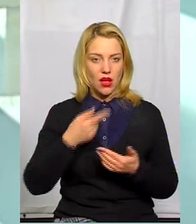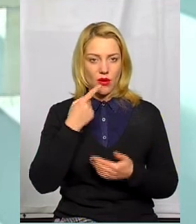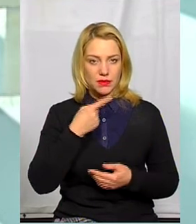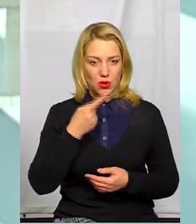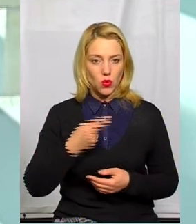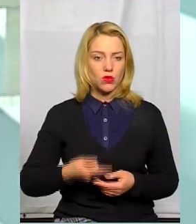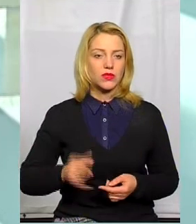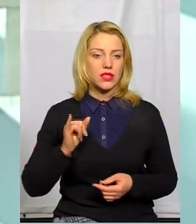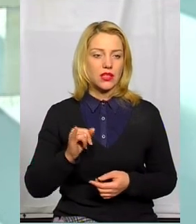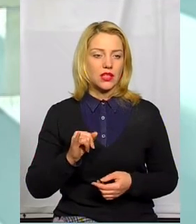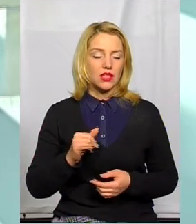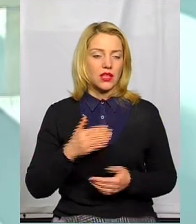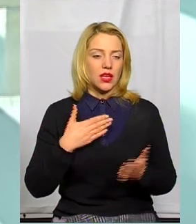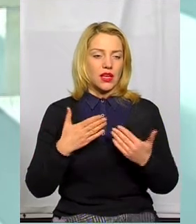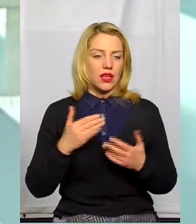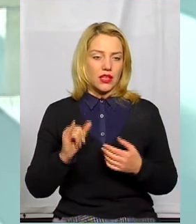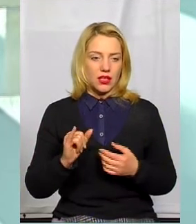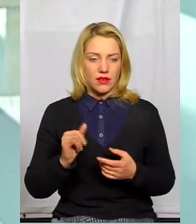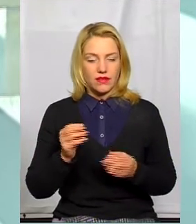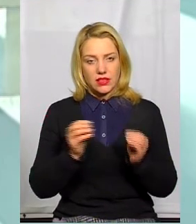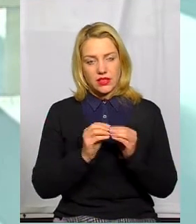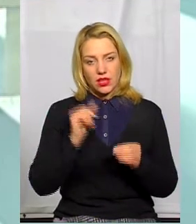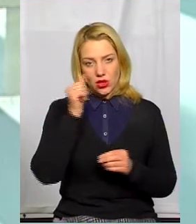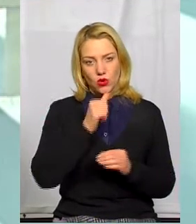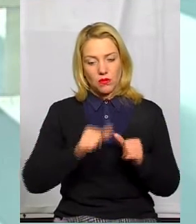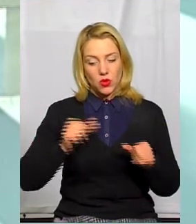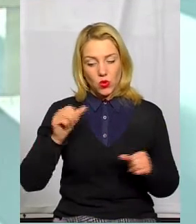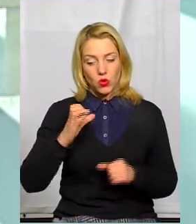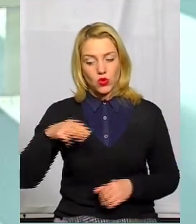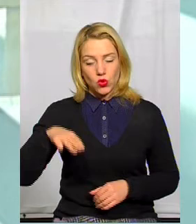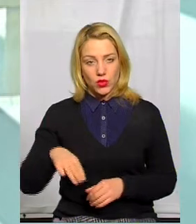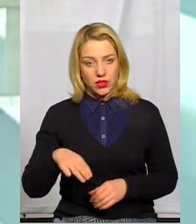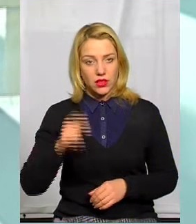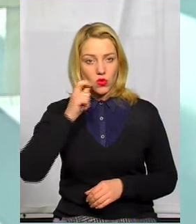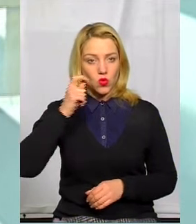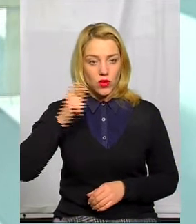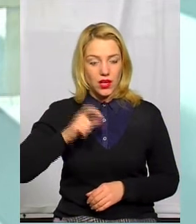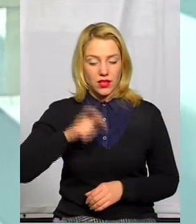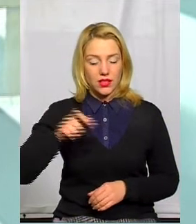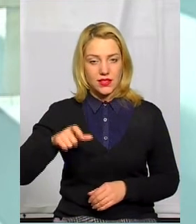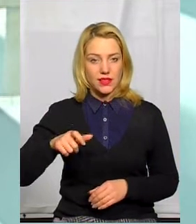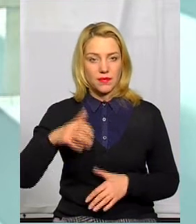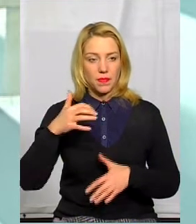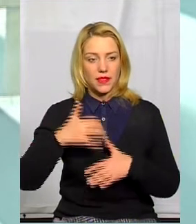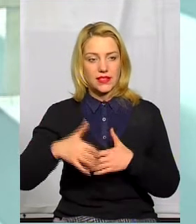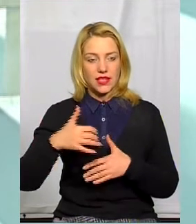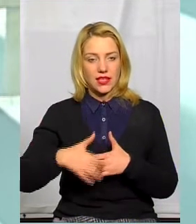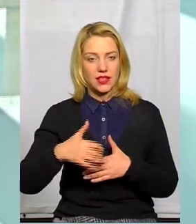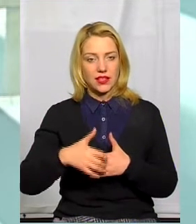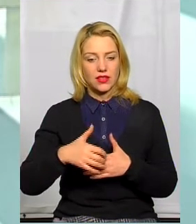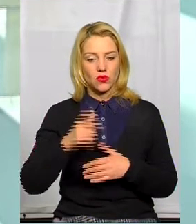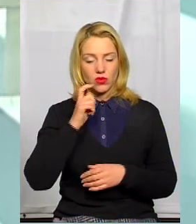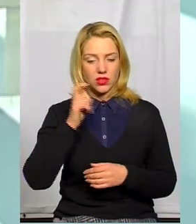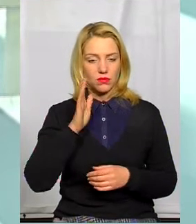то я хочу сказати, що в десятих роках минулого століття українців, середній вік українців